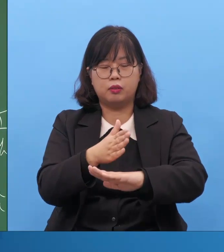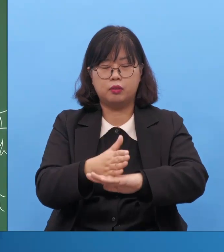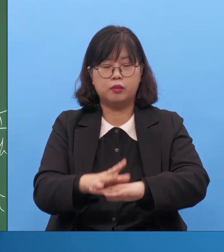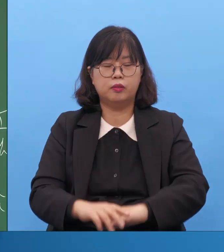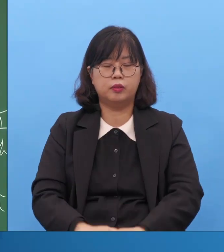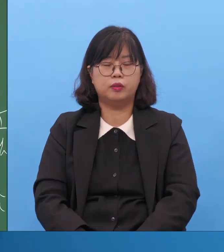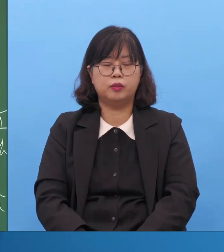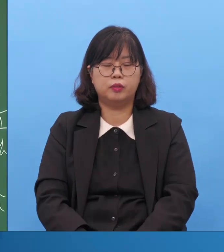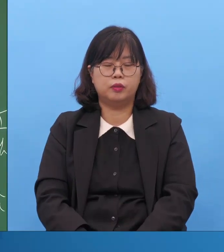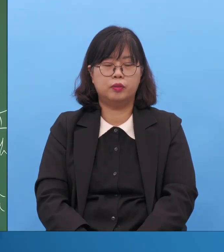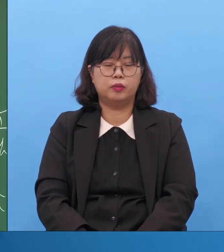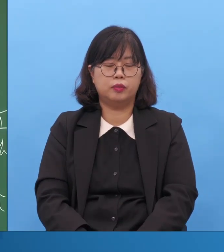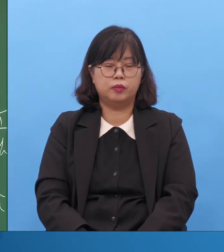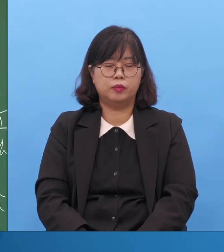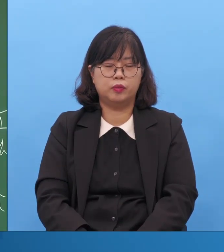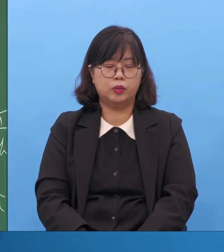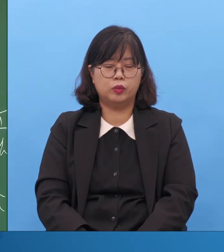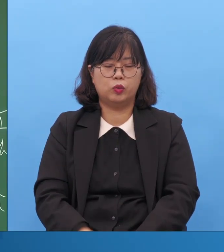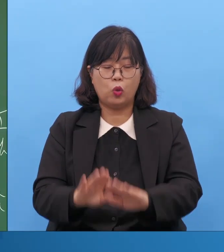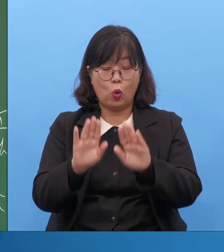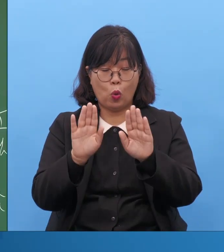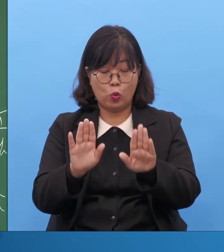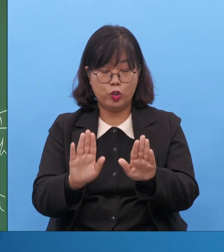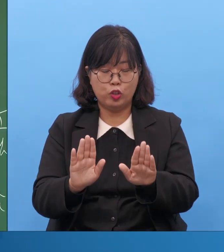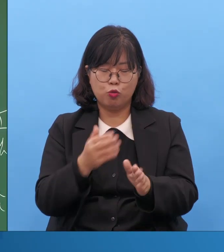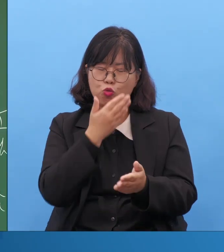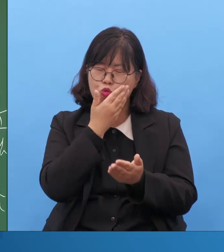이 시간에 교환님을 드렸습니다